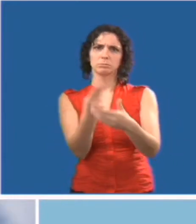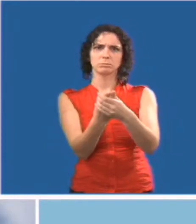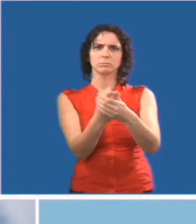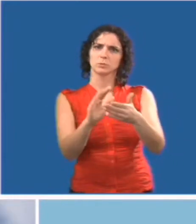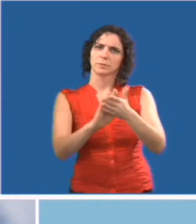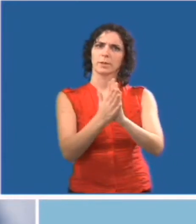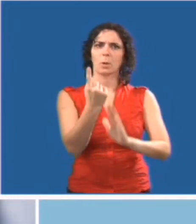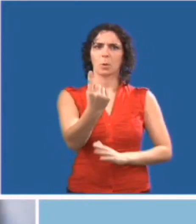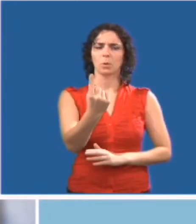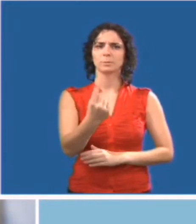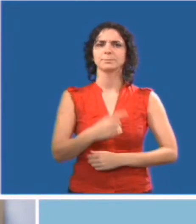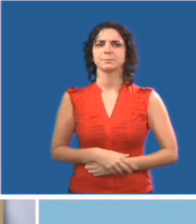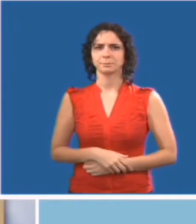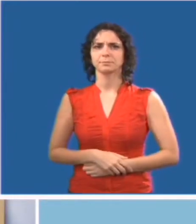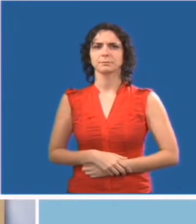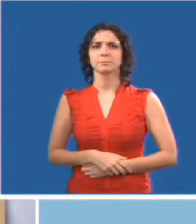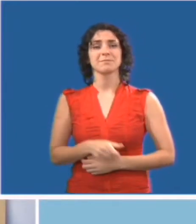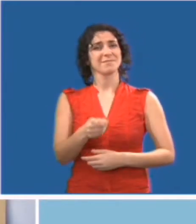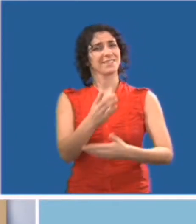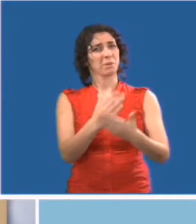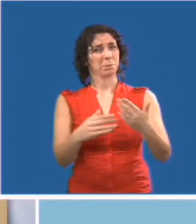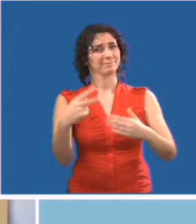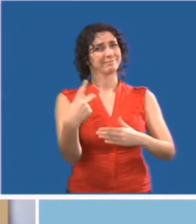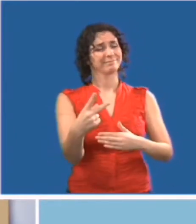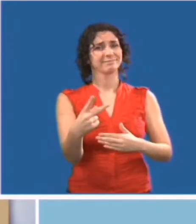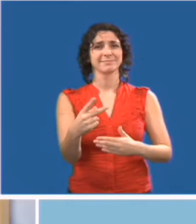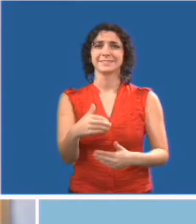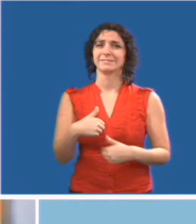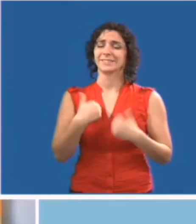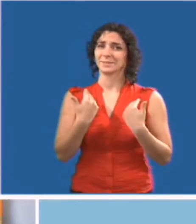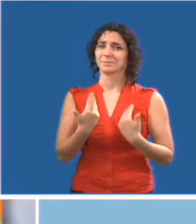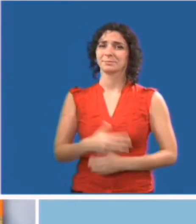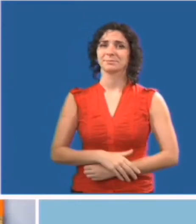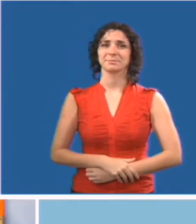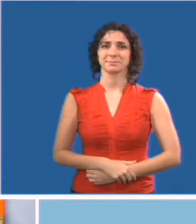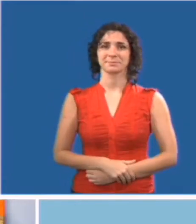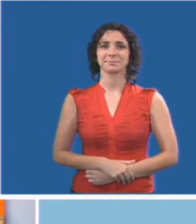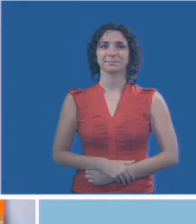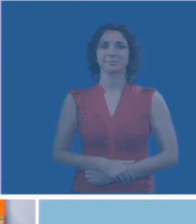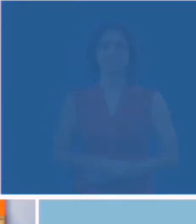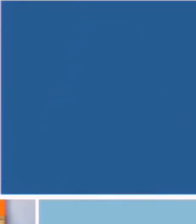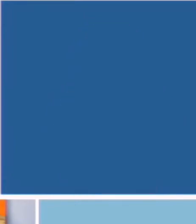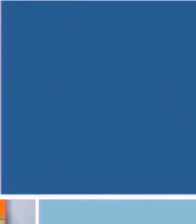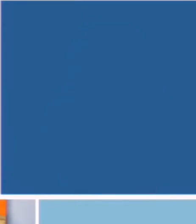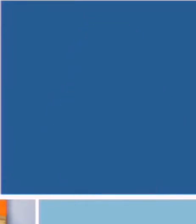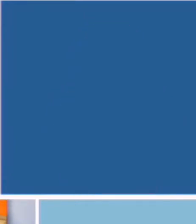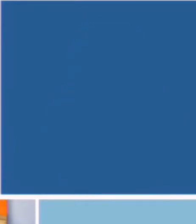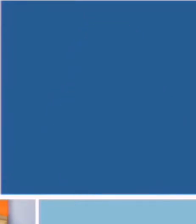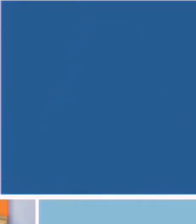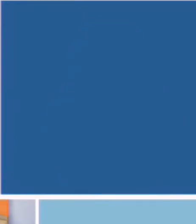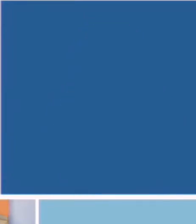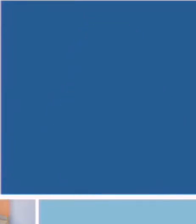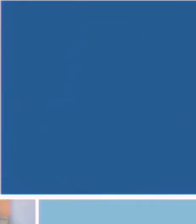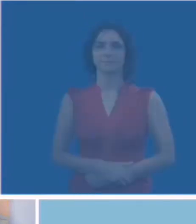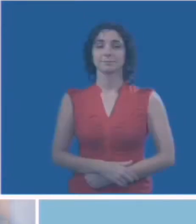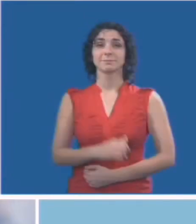utilise. Traitez ces appareils comme un prolongement de l'espace personnel de la personne.